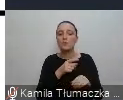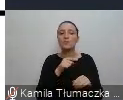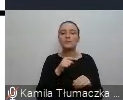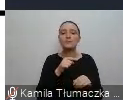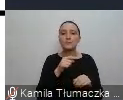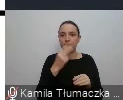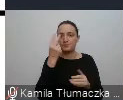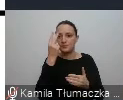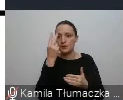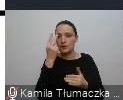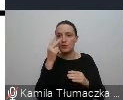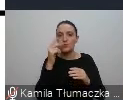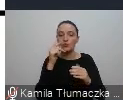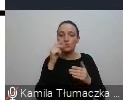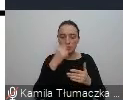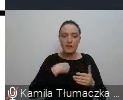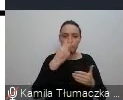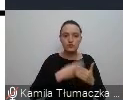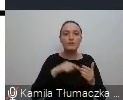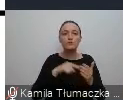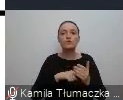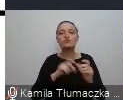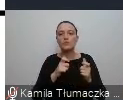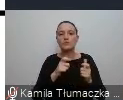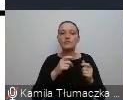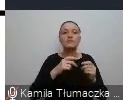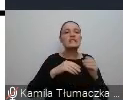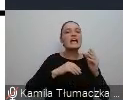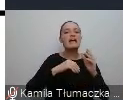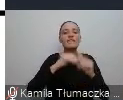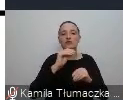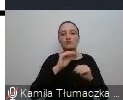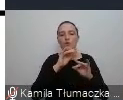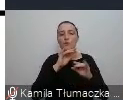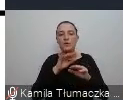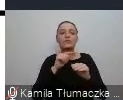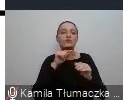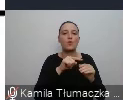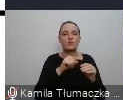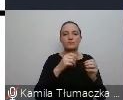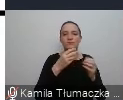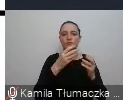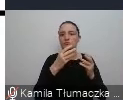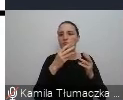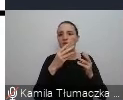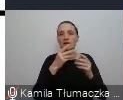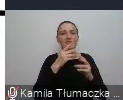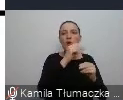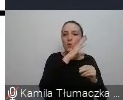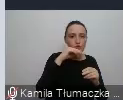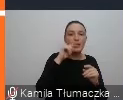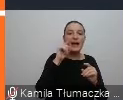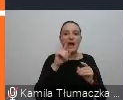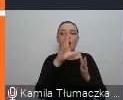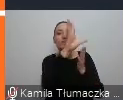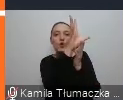Wyczytałam również zdanie, że największy wpływ na rozwój mają zdolności do naśladowania i mowa, nie umiejętność uśmiechania się